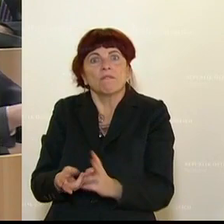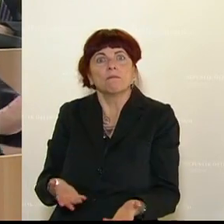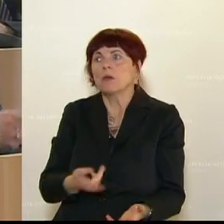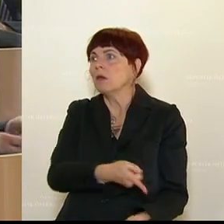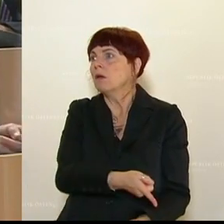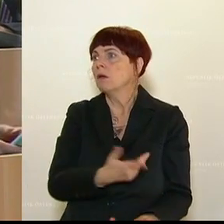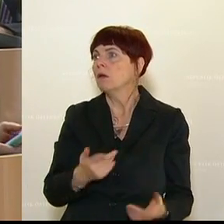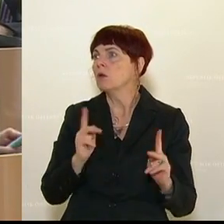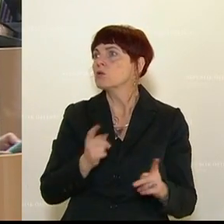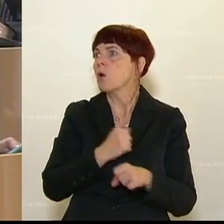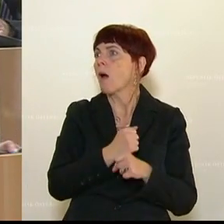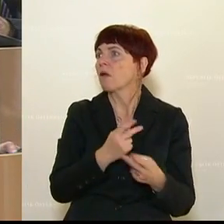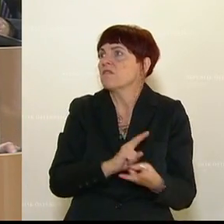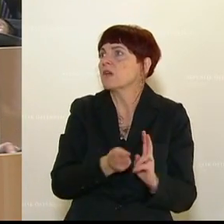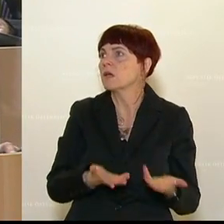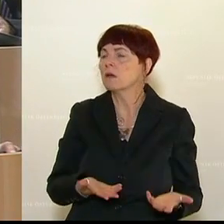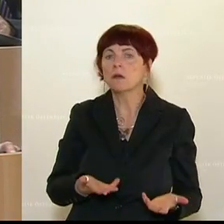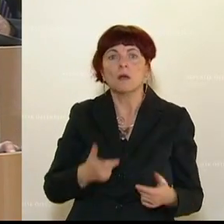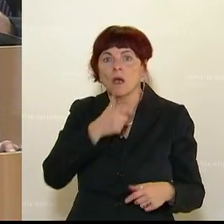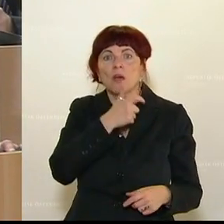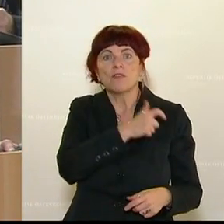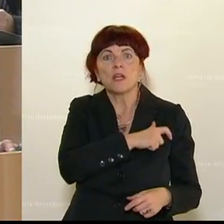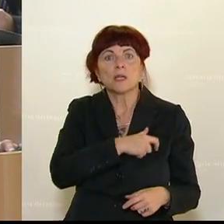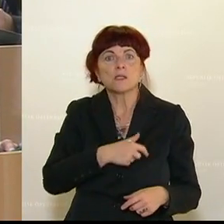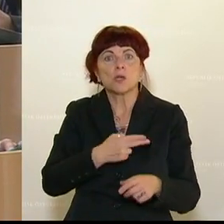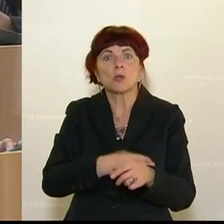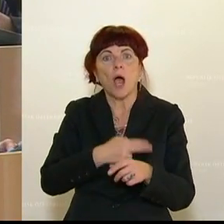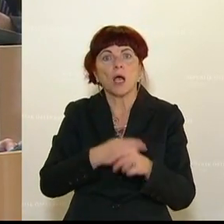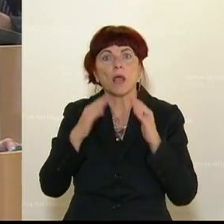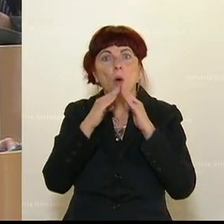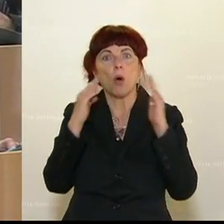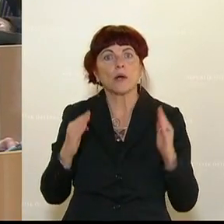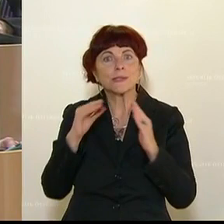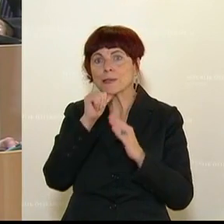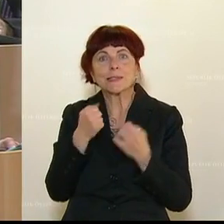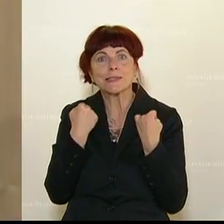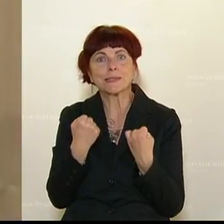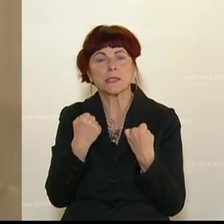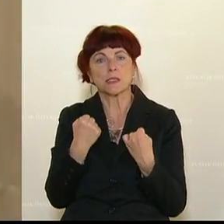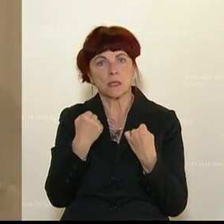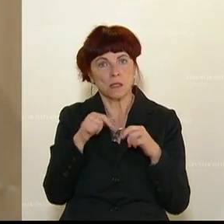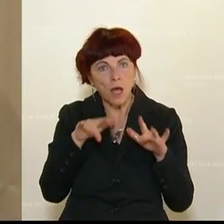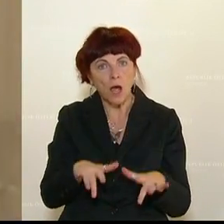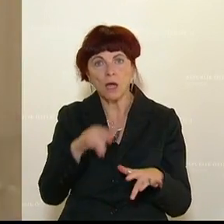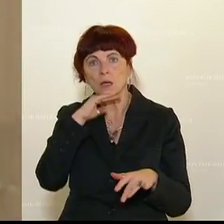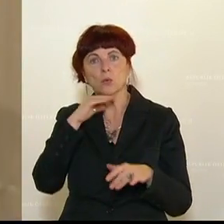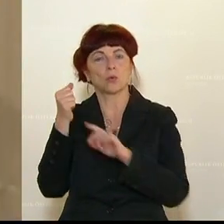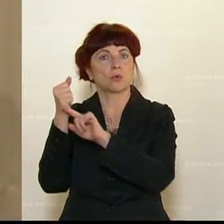bedeuten? Wenn die Finanzierung der Krankenhäuser nicht durchs Budget abgedeckt ist, würde es bedeuten, würde es konkret bedeuten,